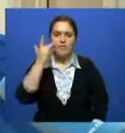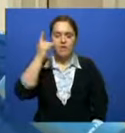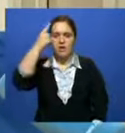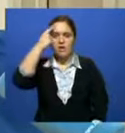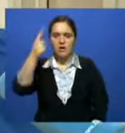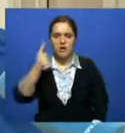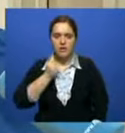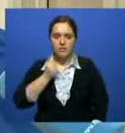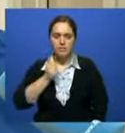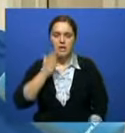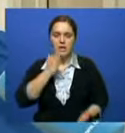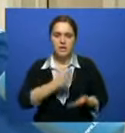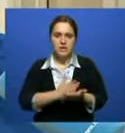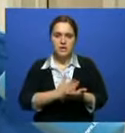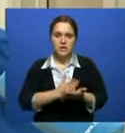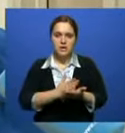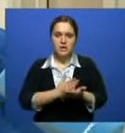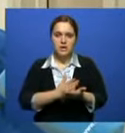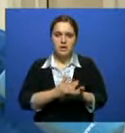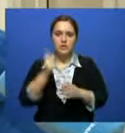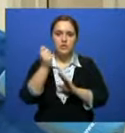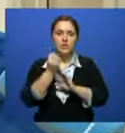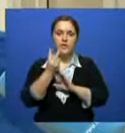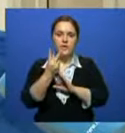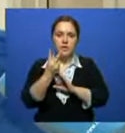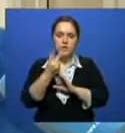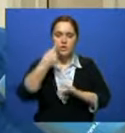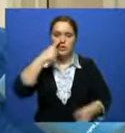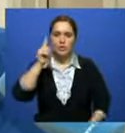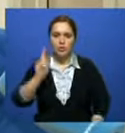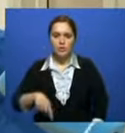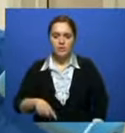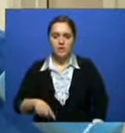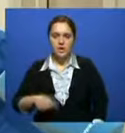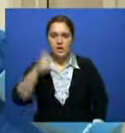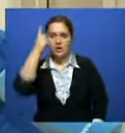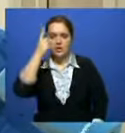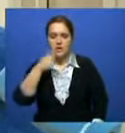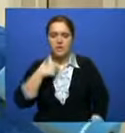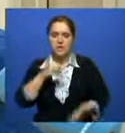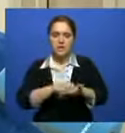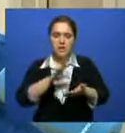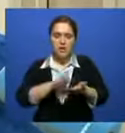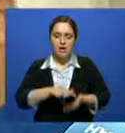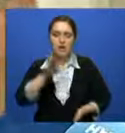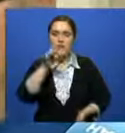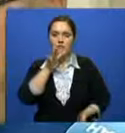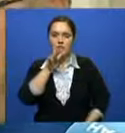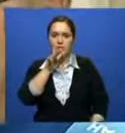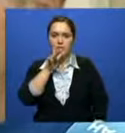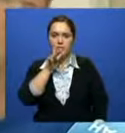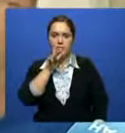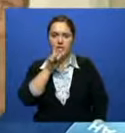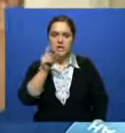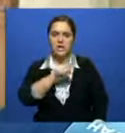единой диспетчерской службы помощи. Это 112. Поступает, соответственно, мы фиксируем, во сколько вызов поступил. За